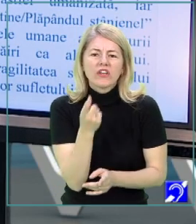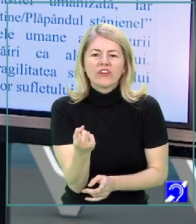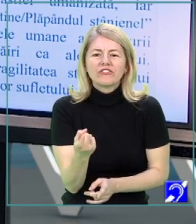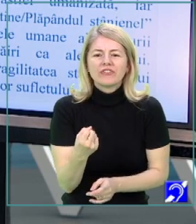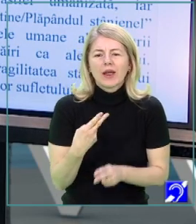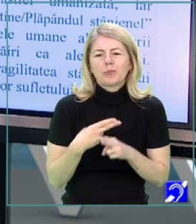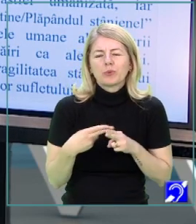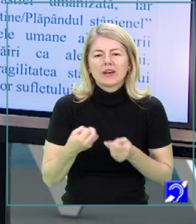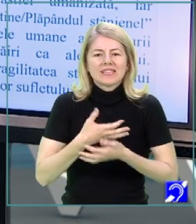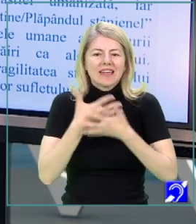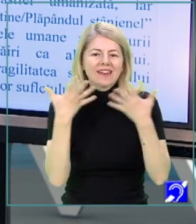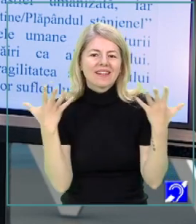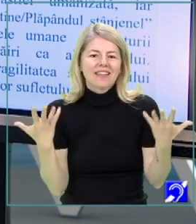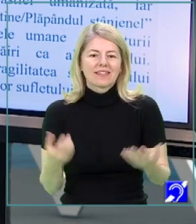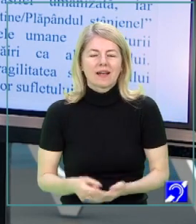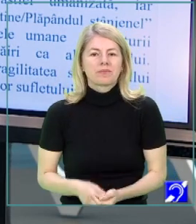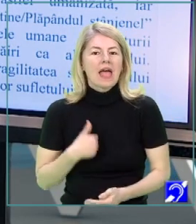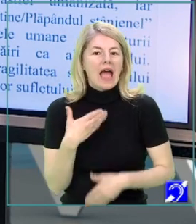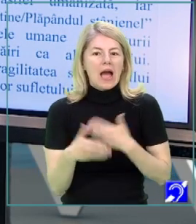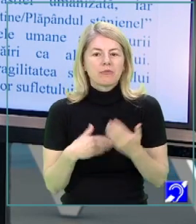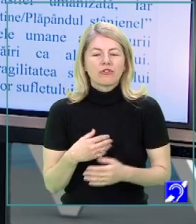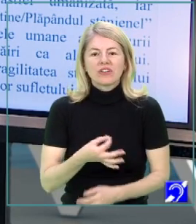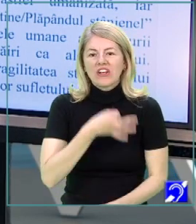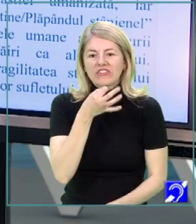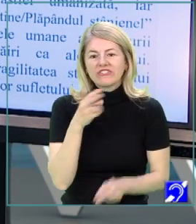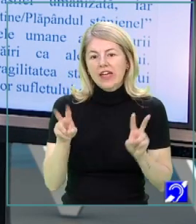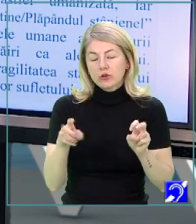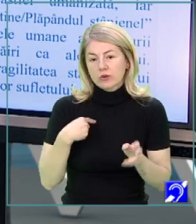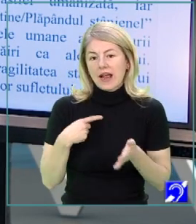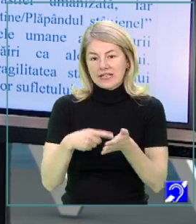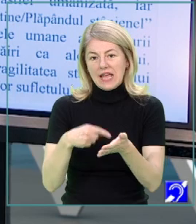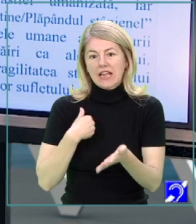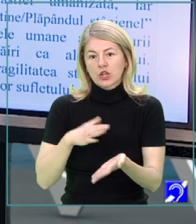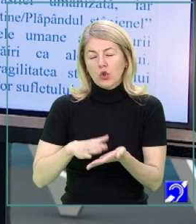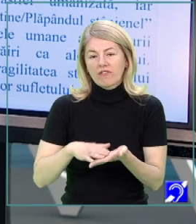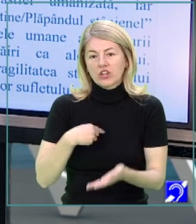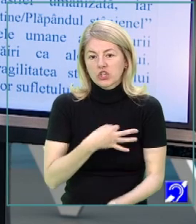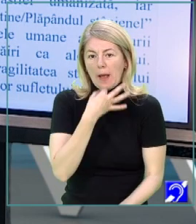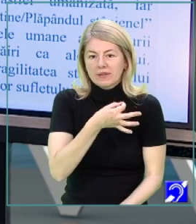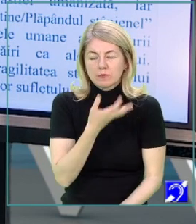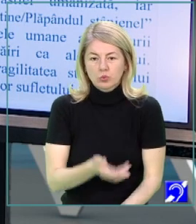puritatea, seninătatea. Am folosit versuri care să exemplifice această idee.